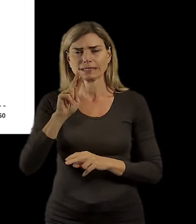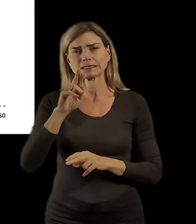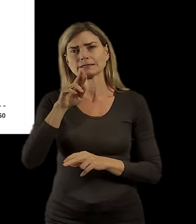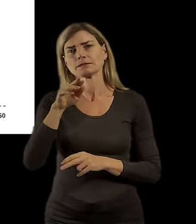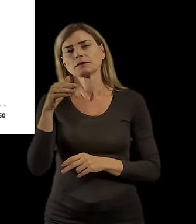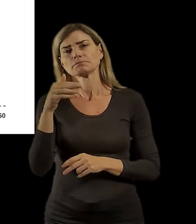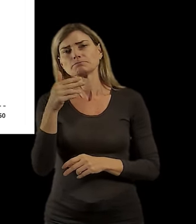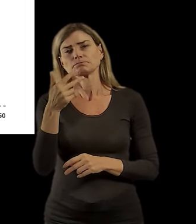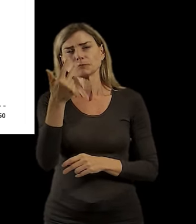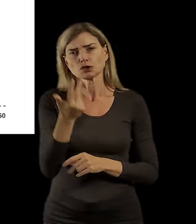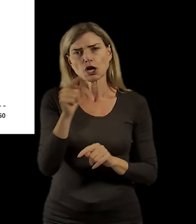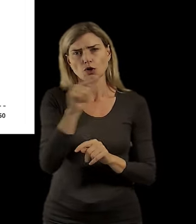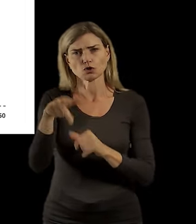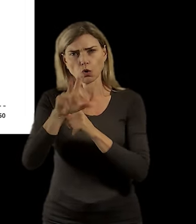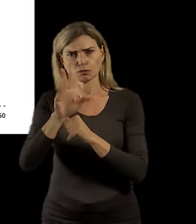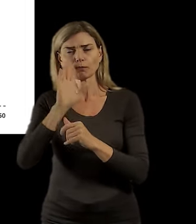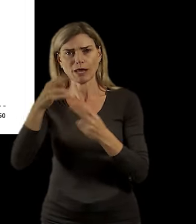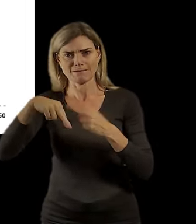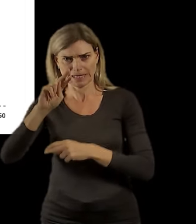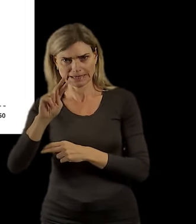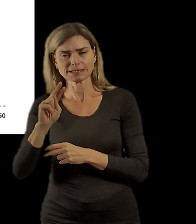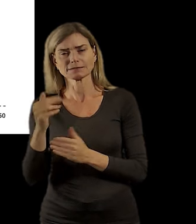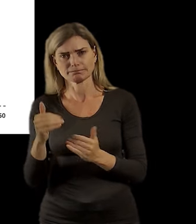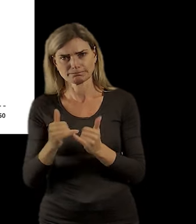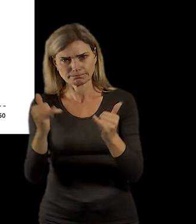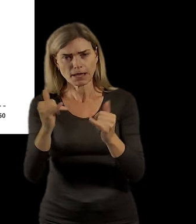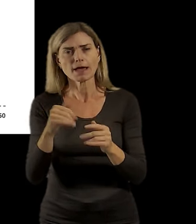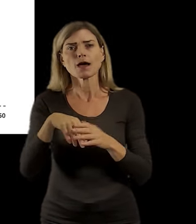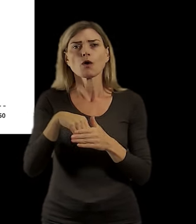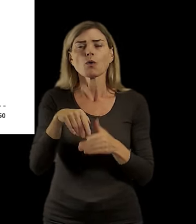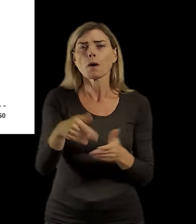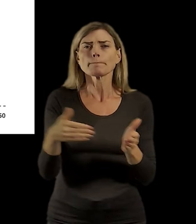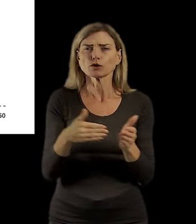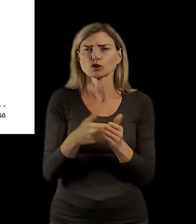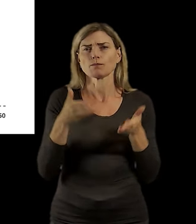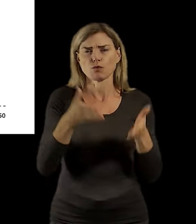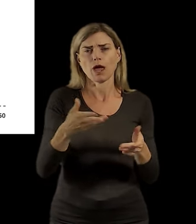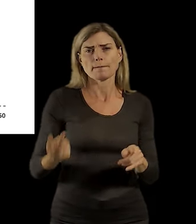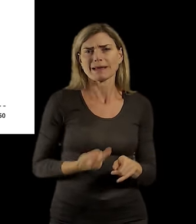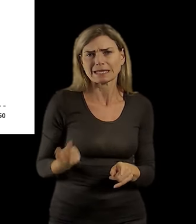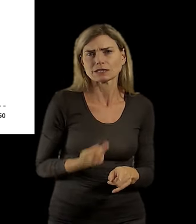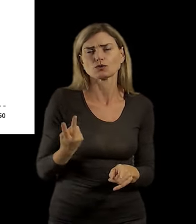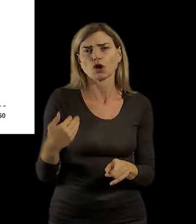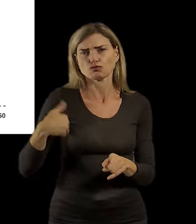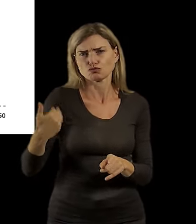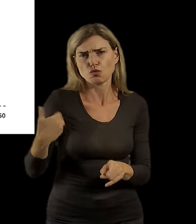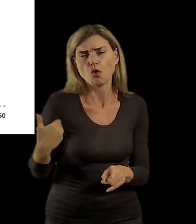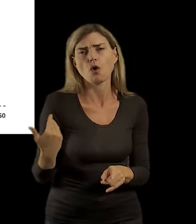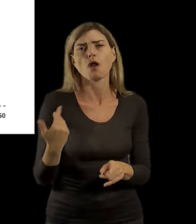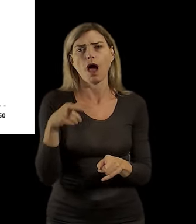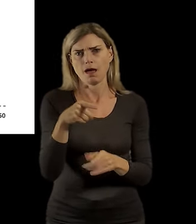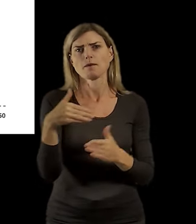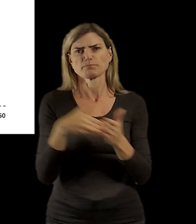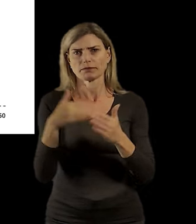řekněme 3 až 18 let, což jsou ty kategorie věkové, které využívají hodně tu školní infrastrukturu a pro kterou je potřeba jí